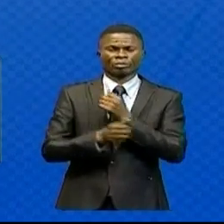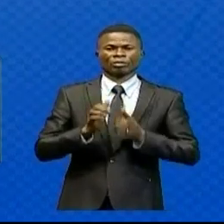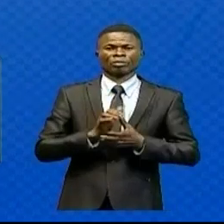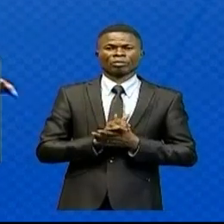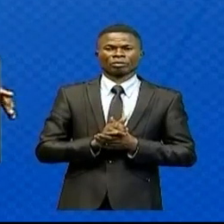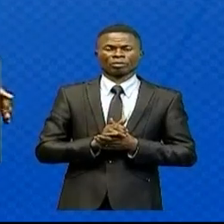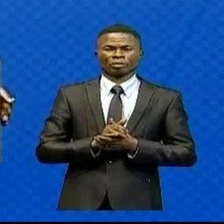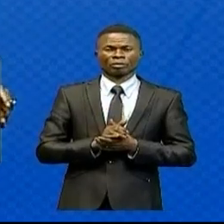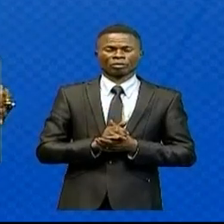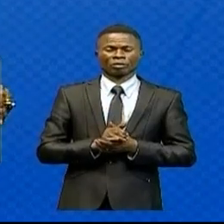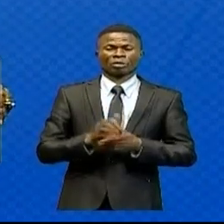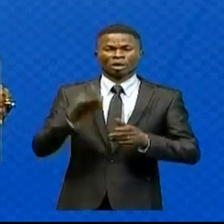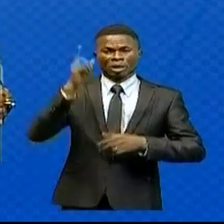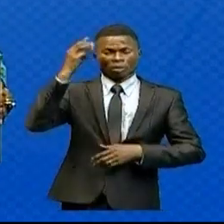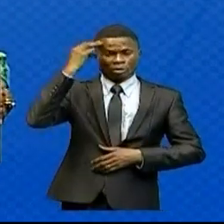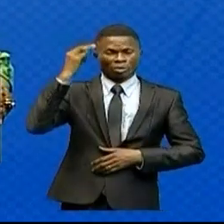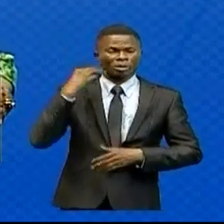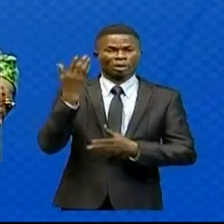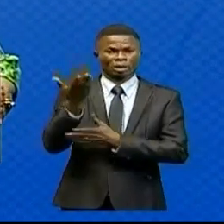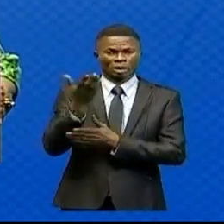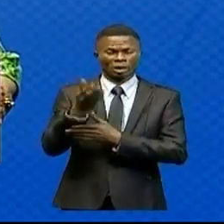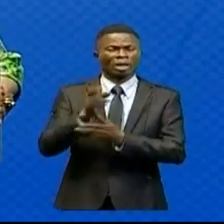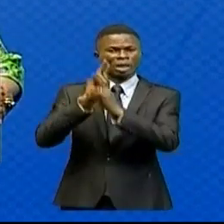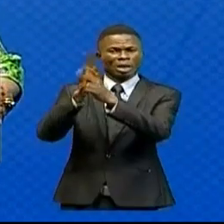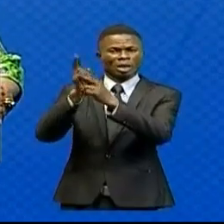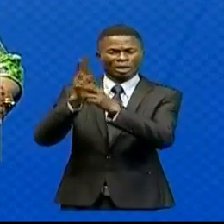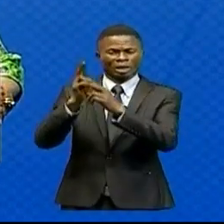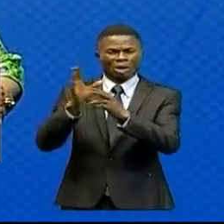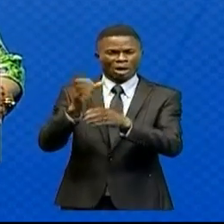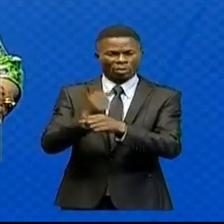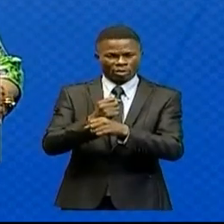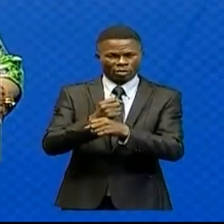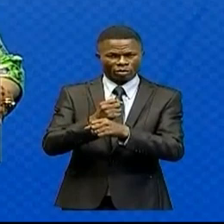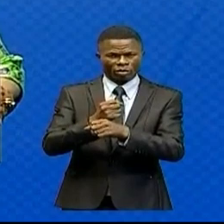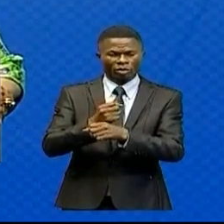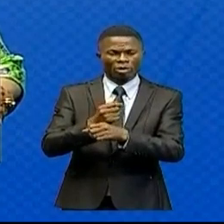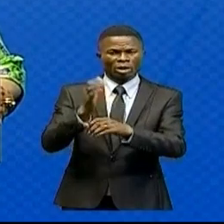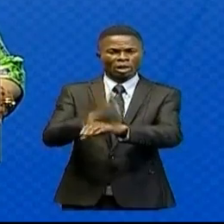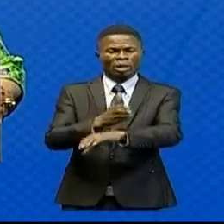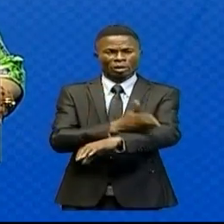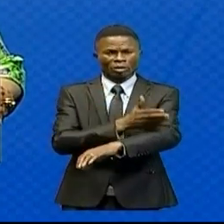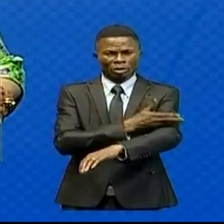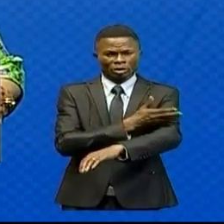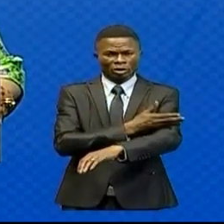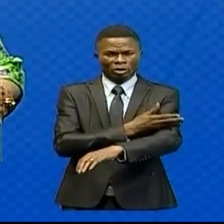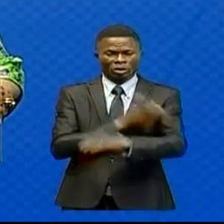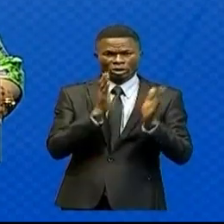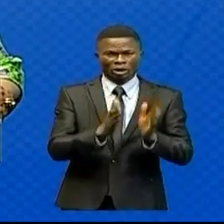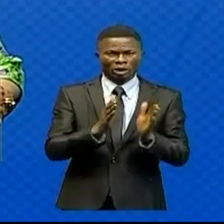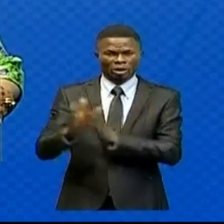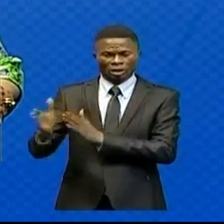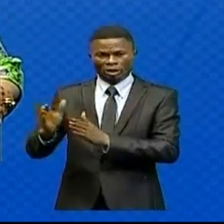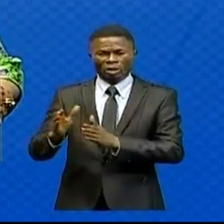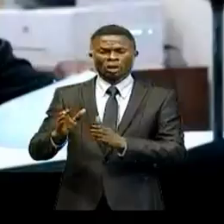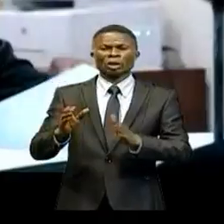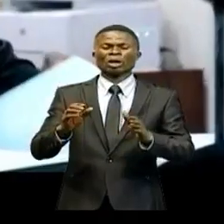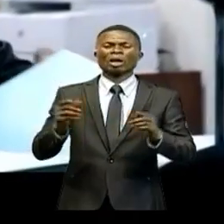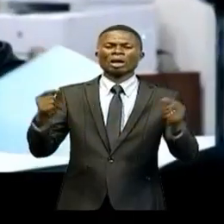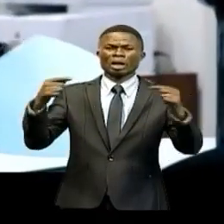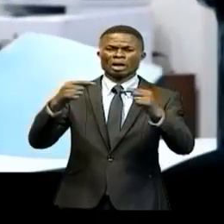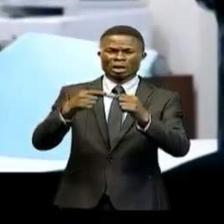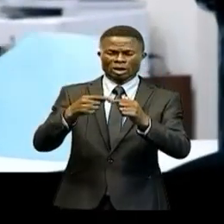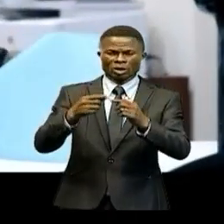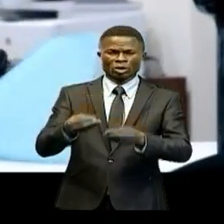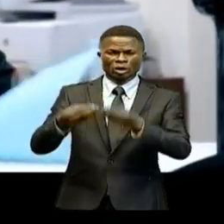Il a demandé qu'un rapport succinct sur l'avancée des préparatifs de ces Jeux lui soit